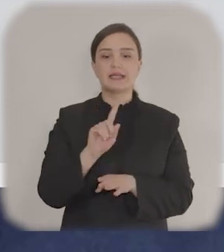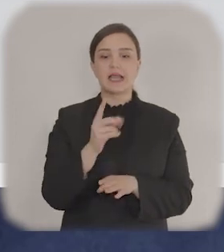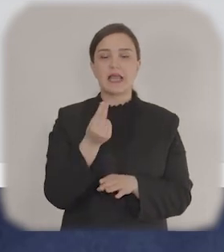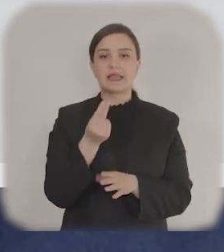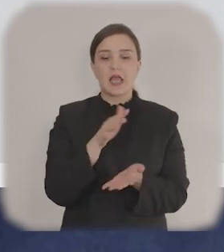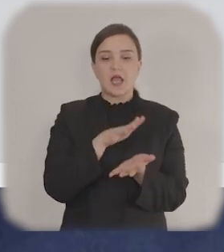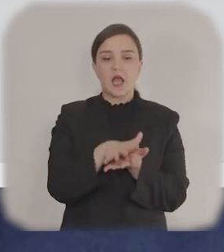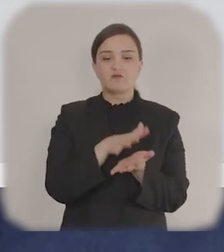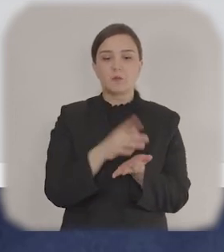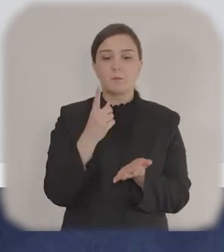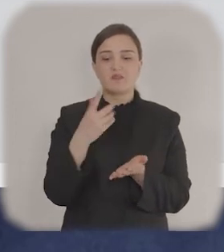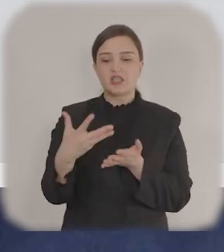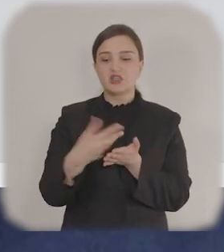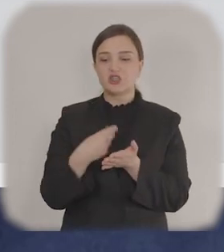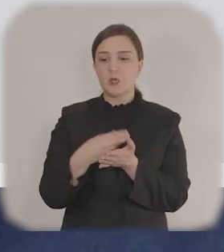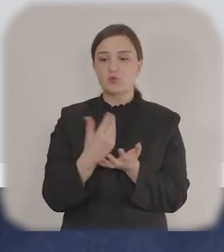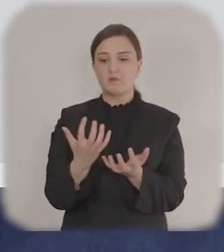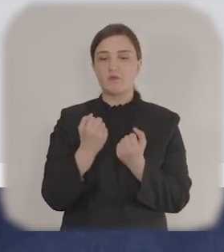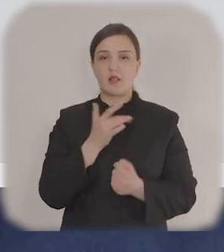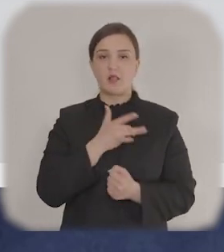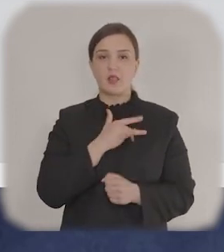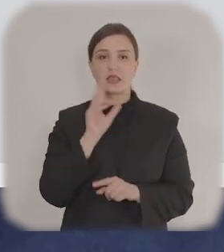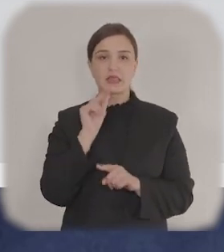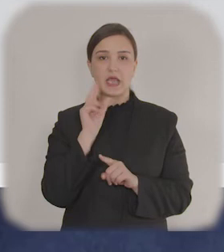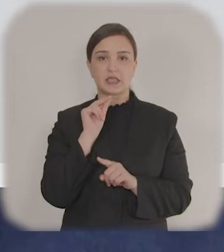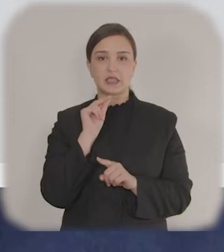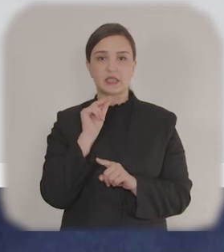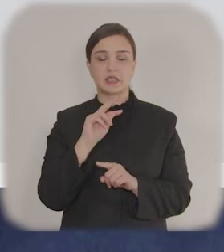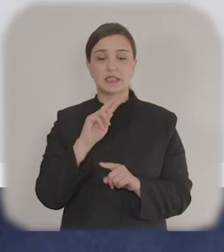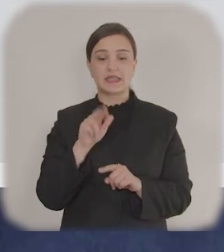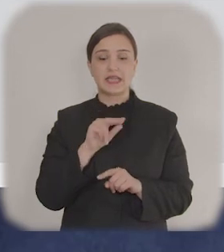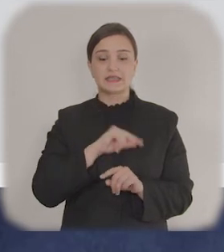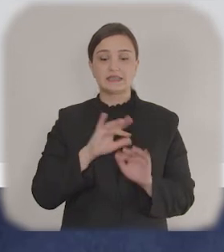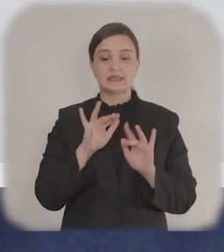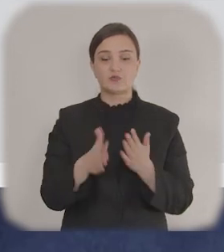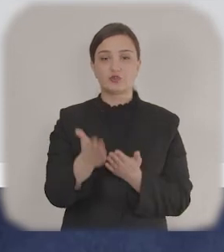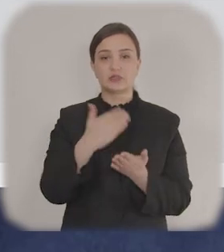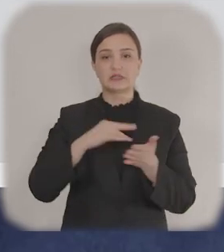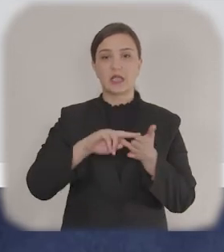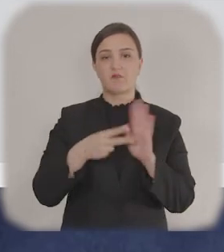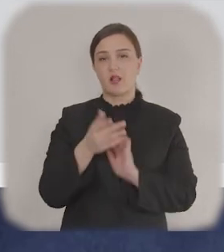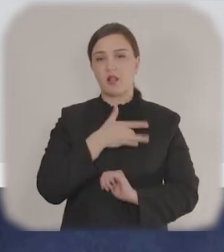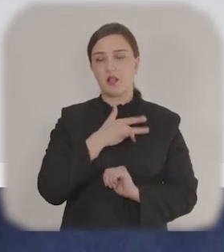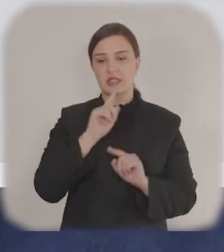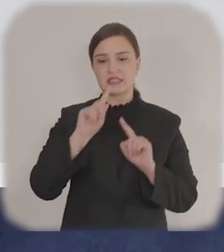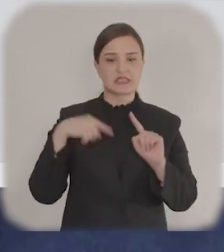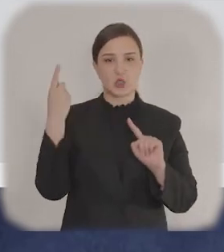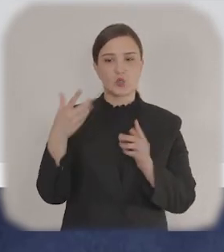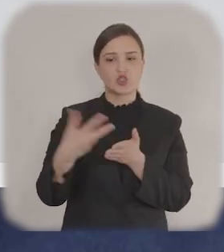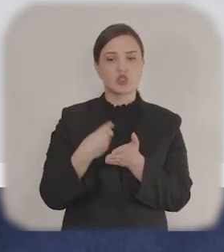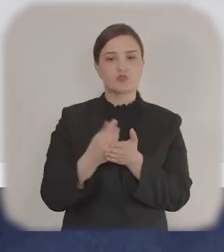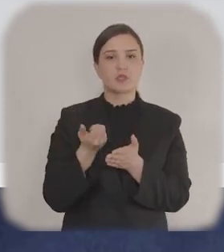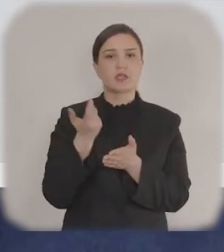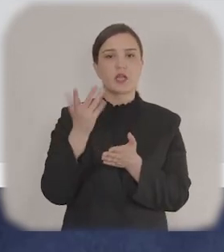ildik gəlirinizi mövzulunları nəzərə alaraq laridə göstərin. Həmçin, hər bir məhsulun satışından və ya